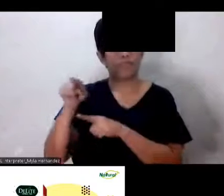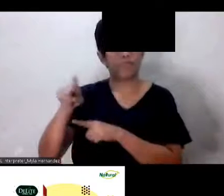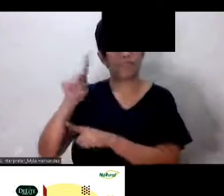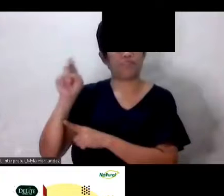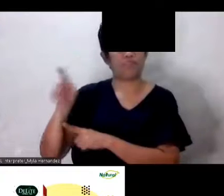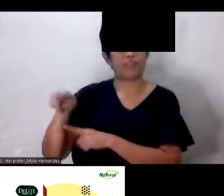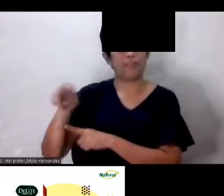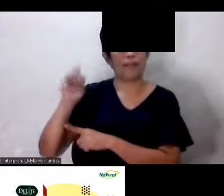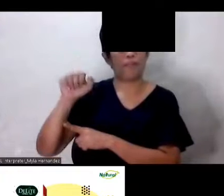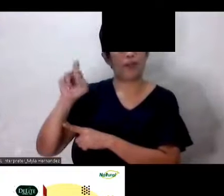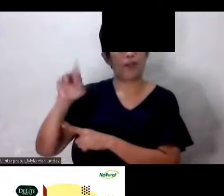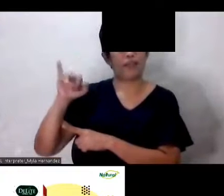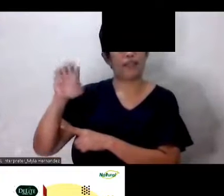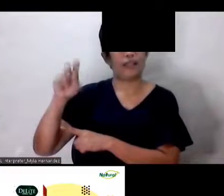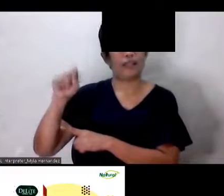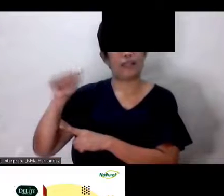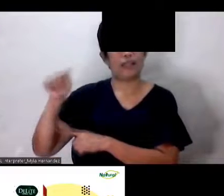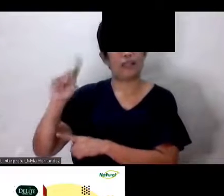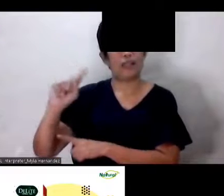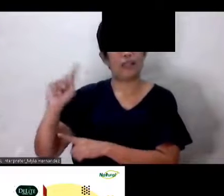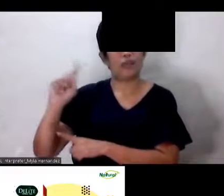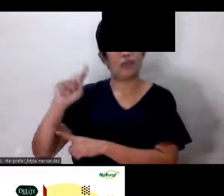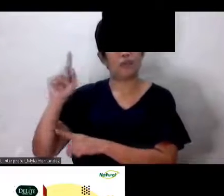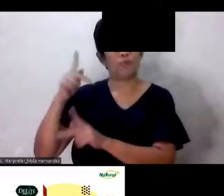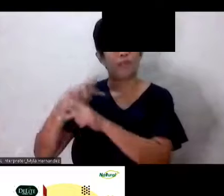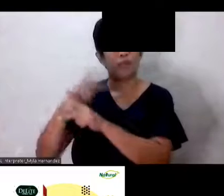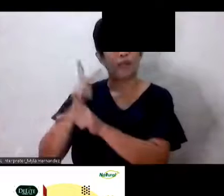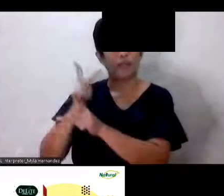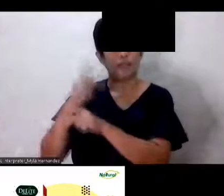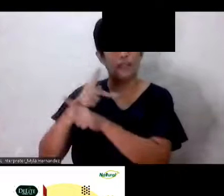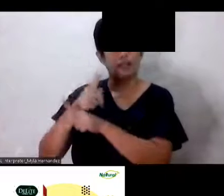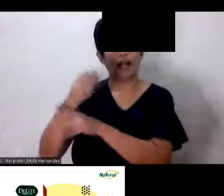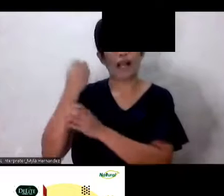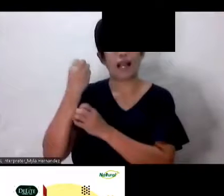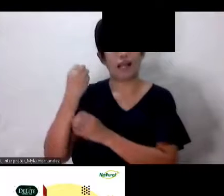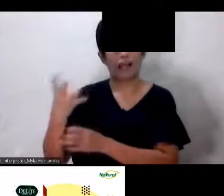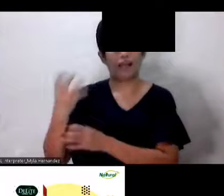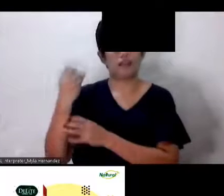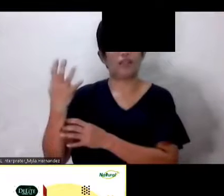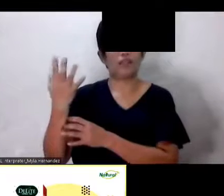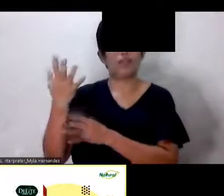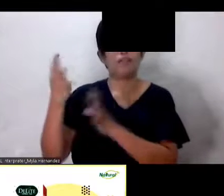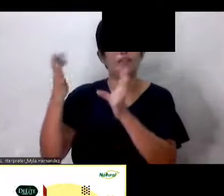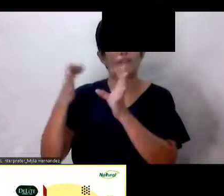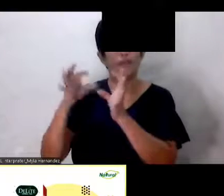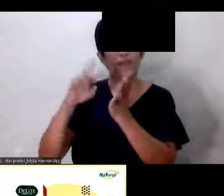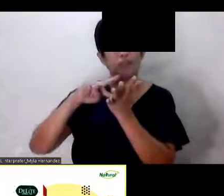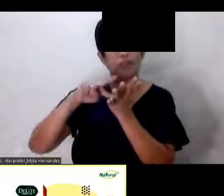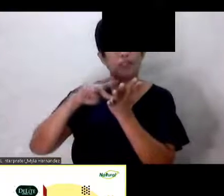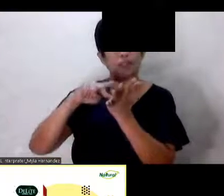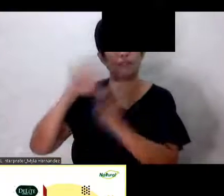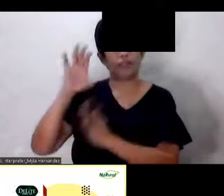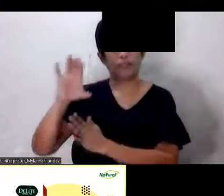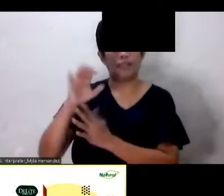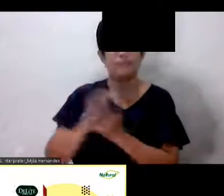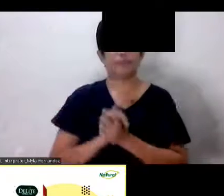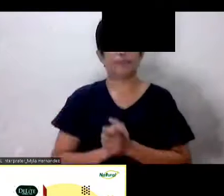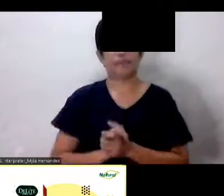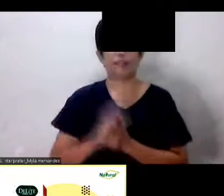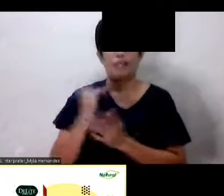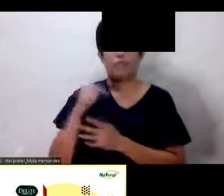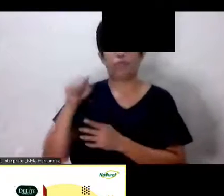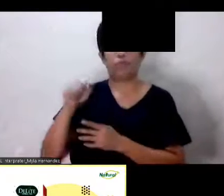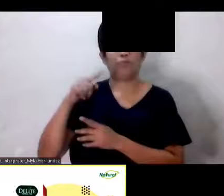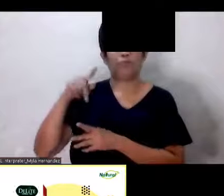ano po ang products po ninyo yung with a lot of vitamin C? Okay, yung product namin with a lot of